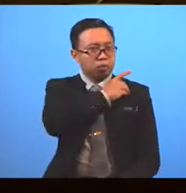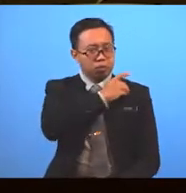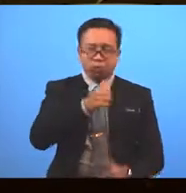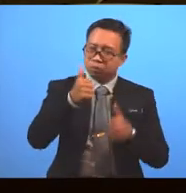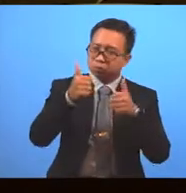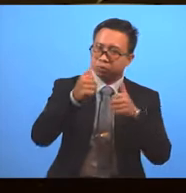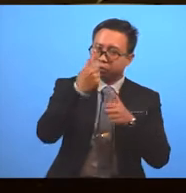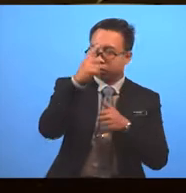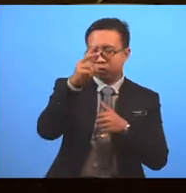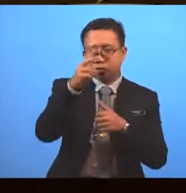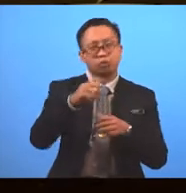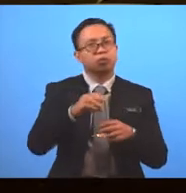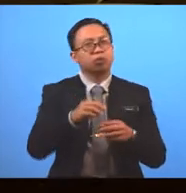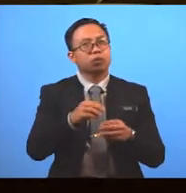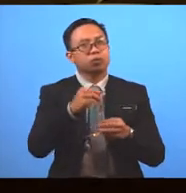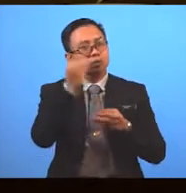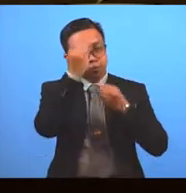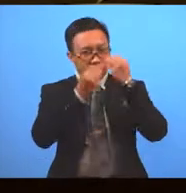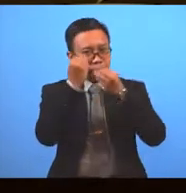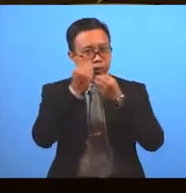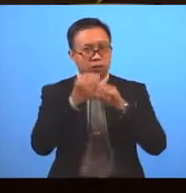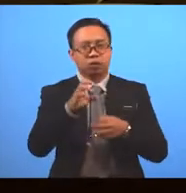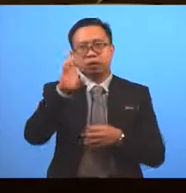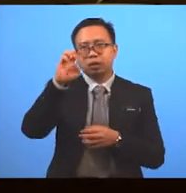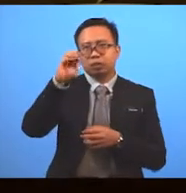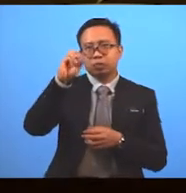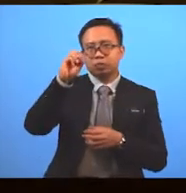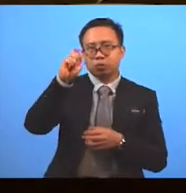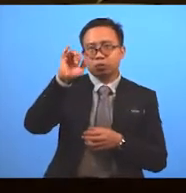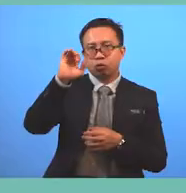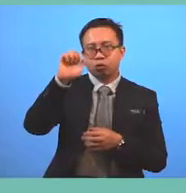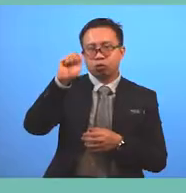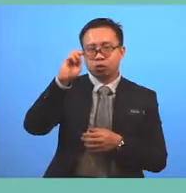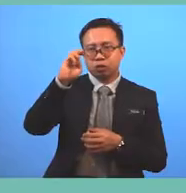closing seconds But it was emotional And realistic too